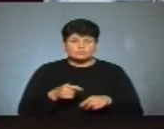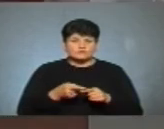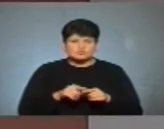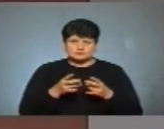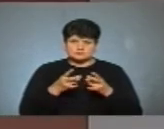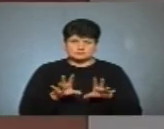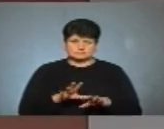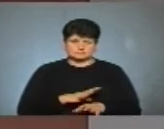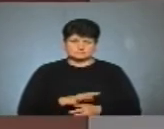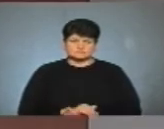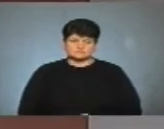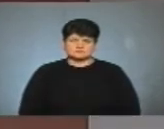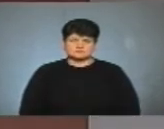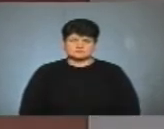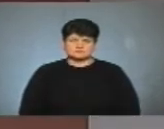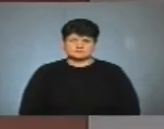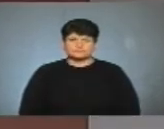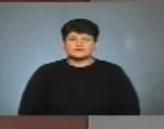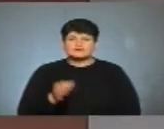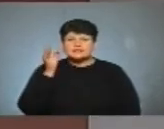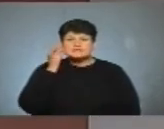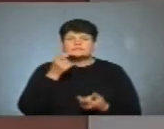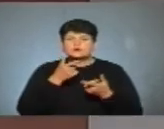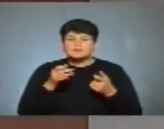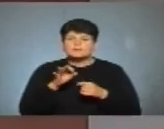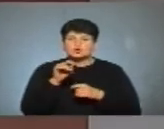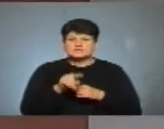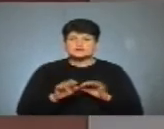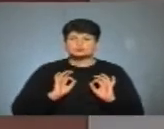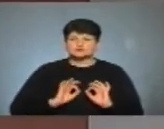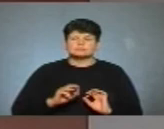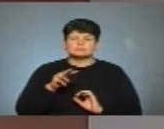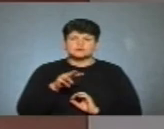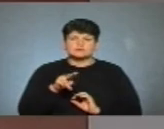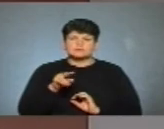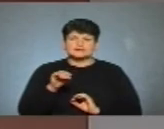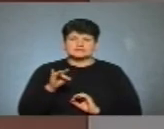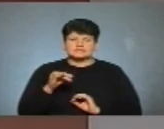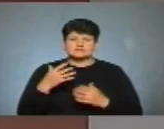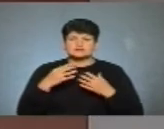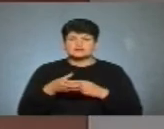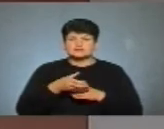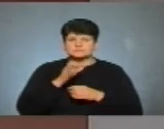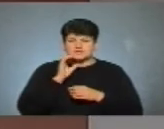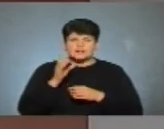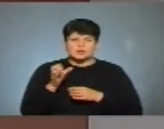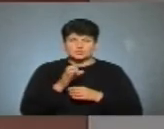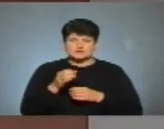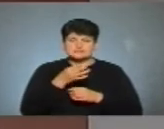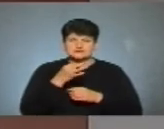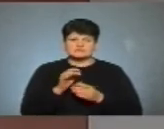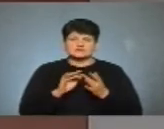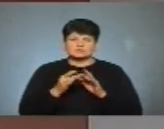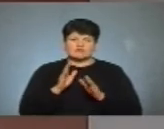необхідності. Надаю інформацію про те, що прокурор Микола Петришин вживав алкоголь на робочому місці, повідомили в